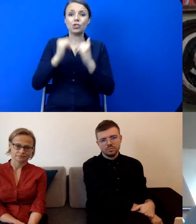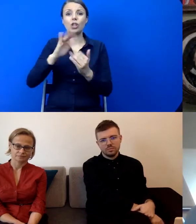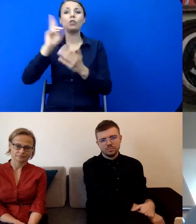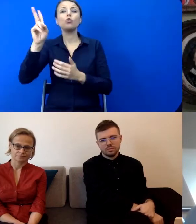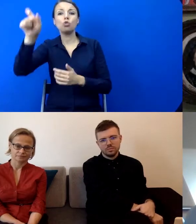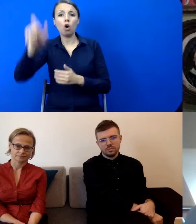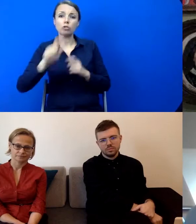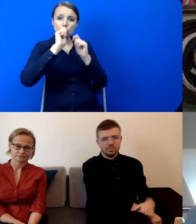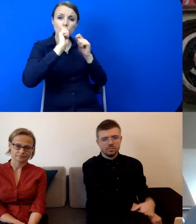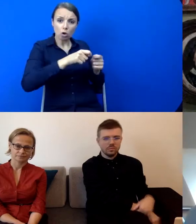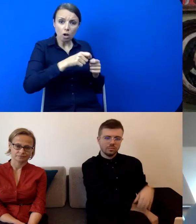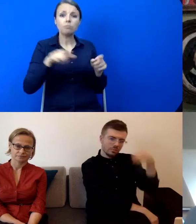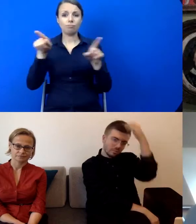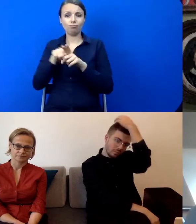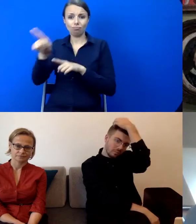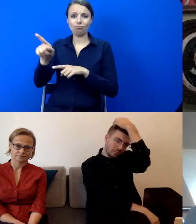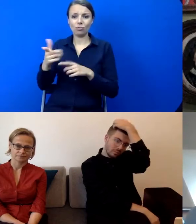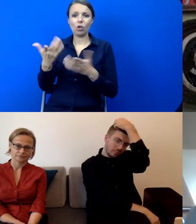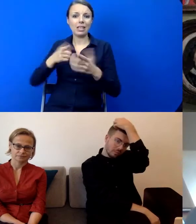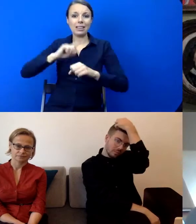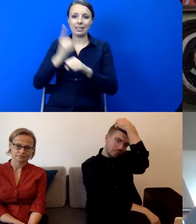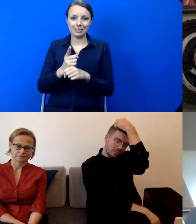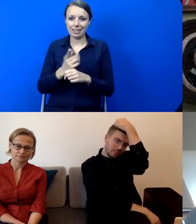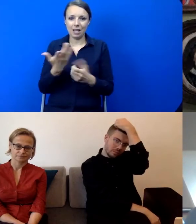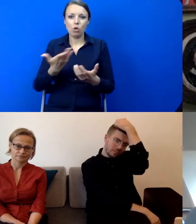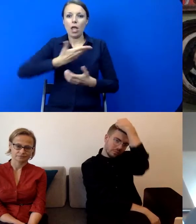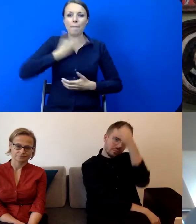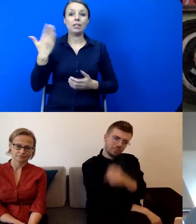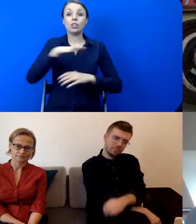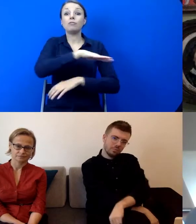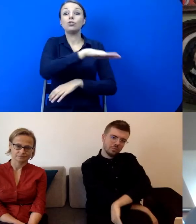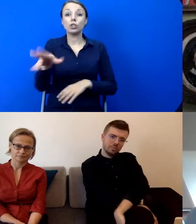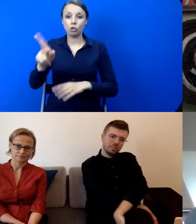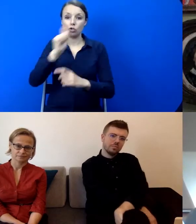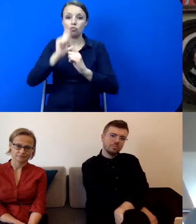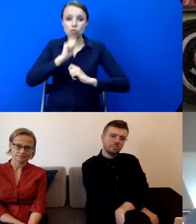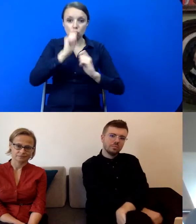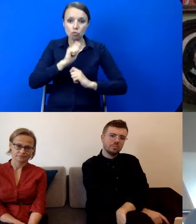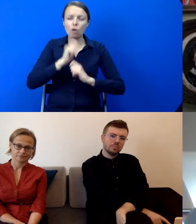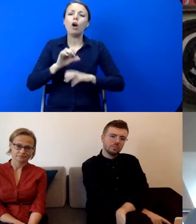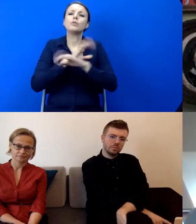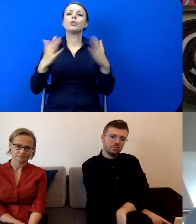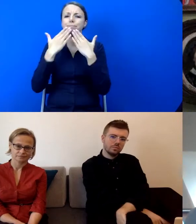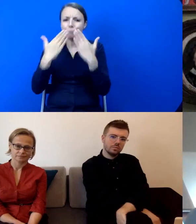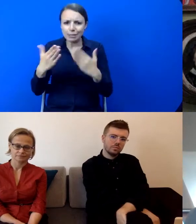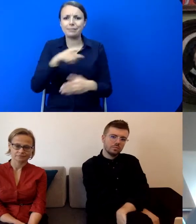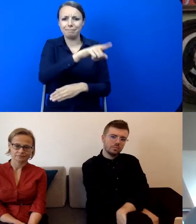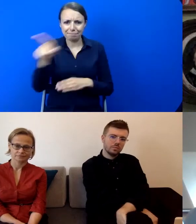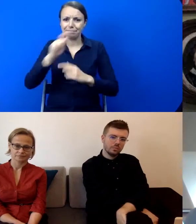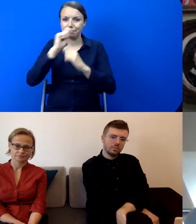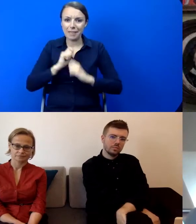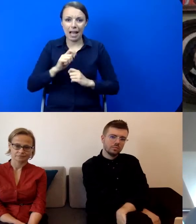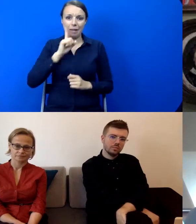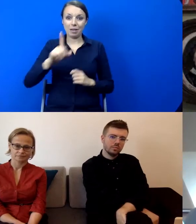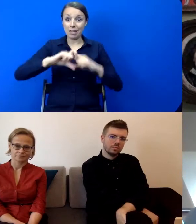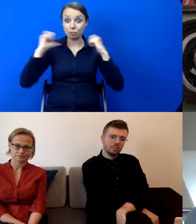jakby wszystkie dary, oczywiście jesteśmy wdzięczni za każdą taką inicjatywę, ale no niestety też nie jesteśmy w